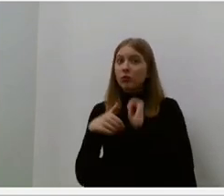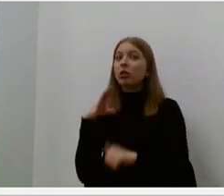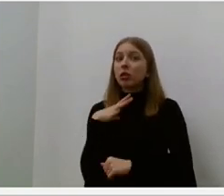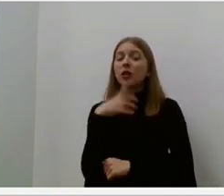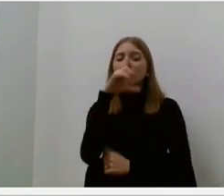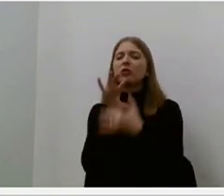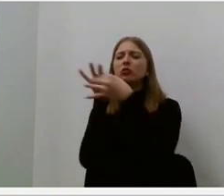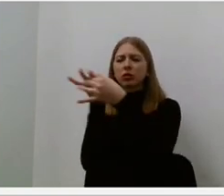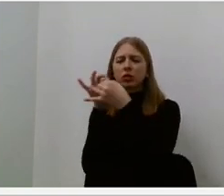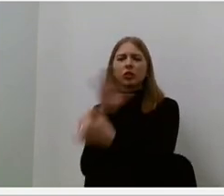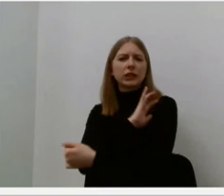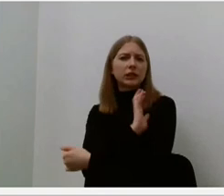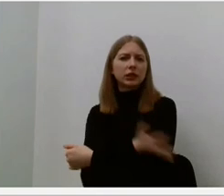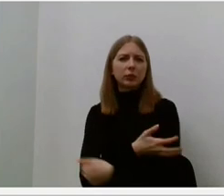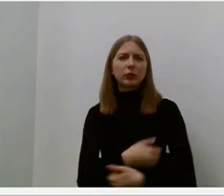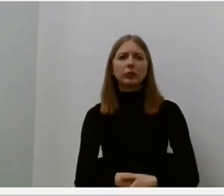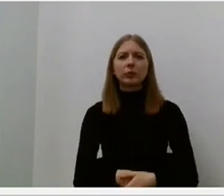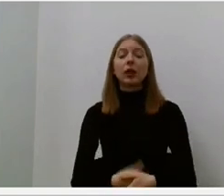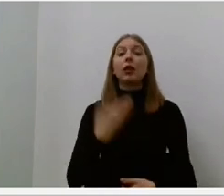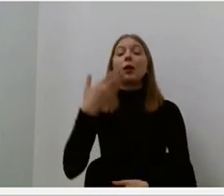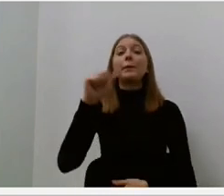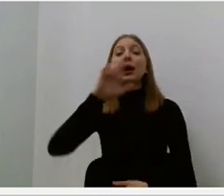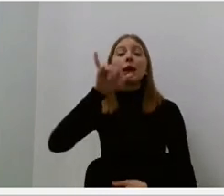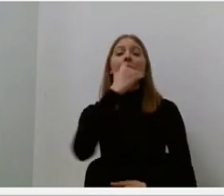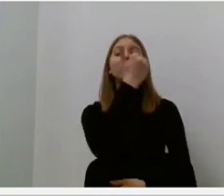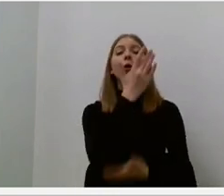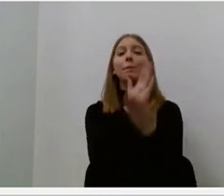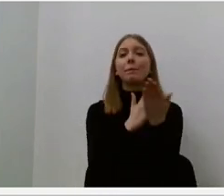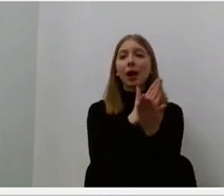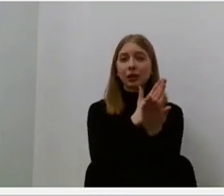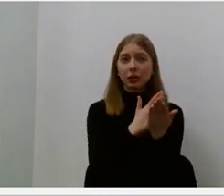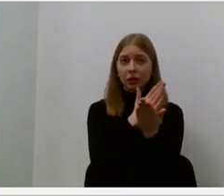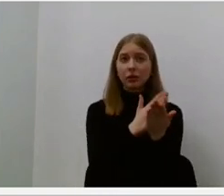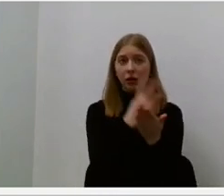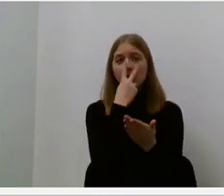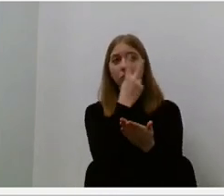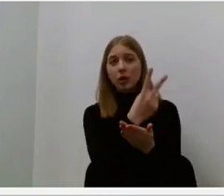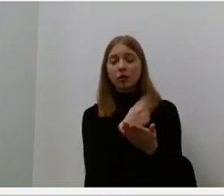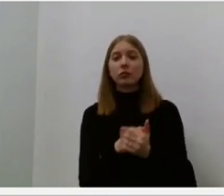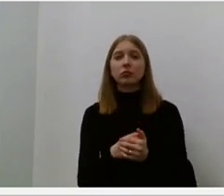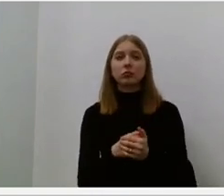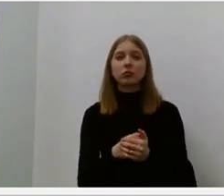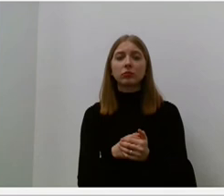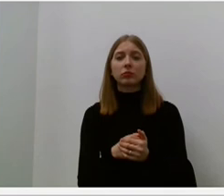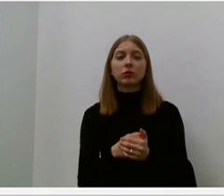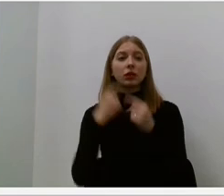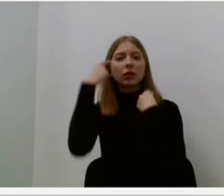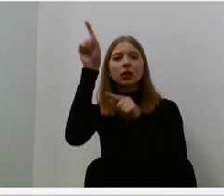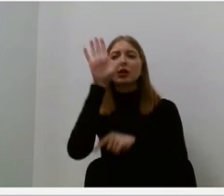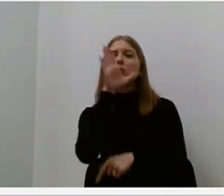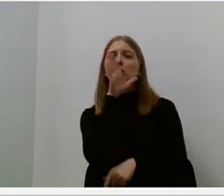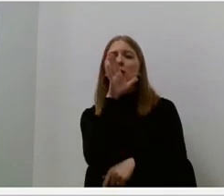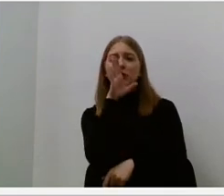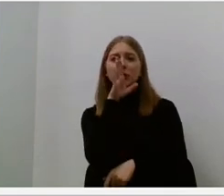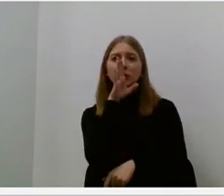Šitas Marijos patirtis galima būtų lyginti su kitų moterų patirtimės.